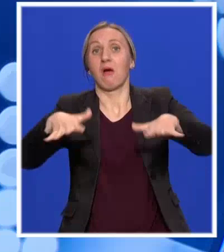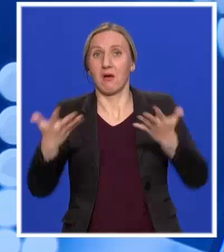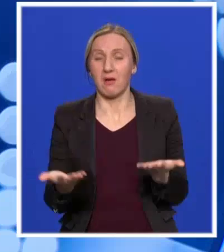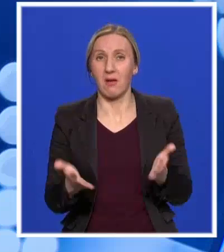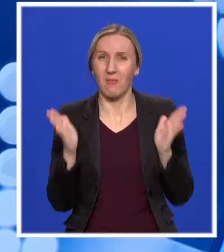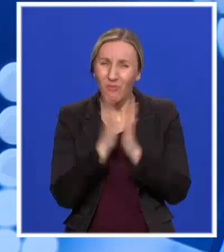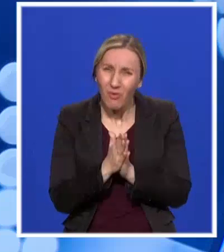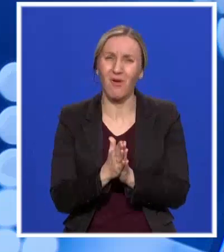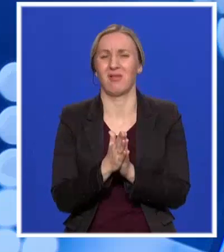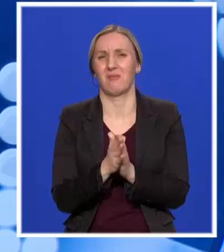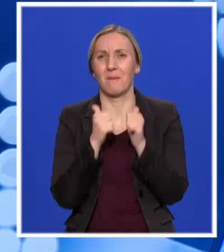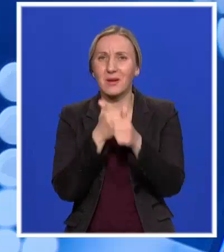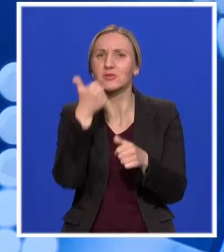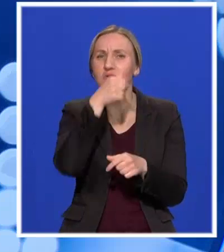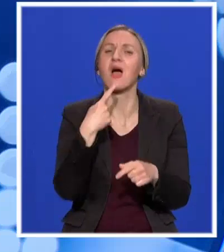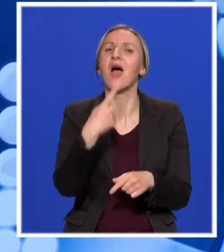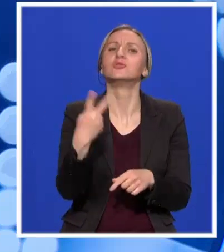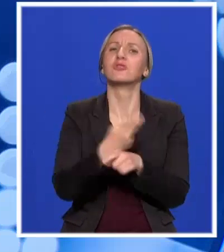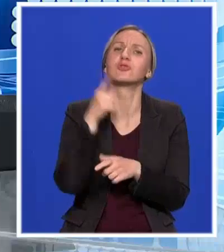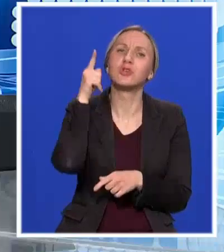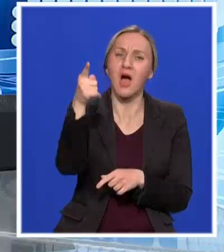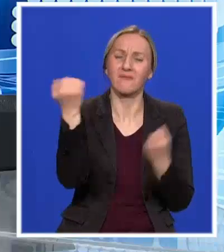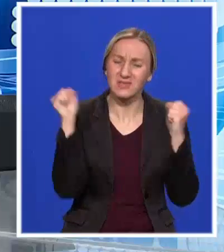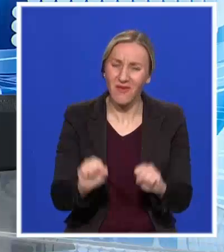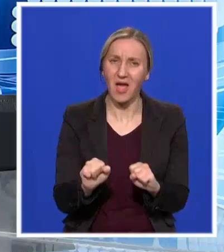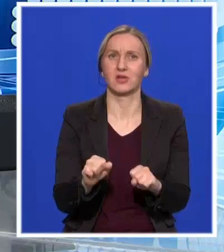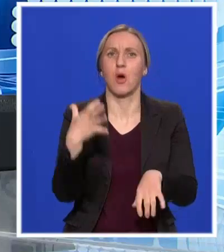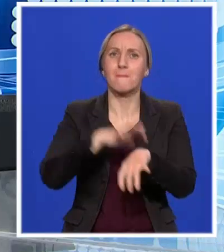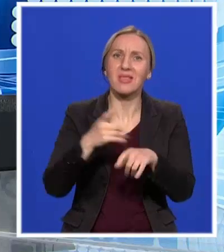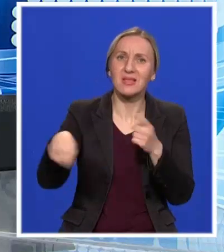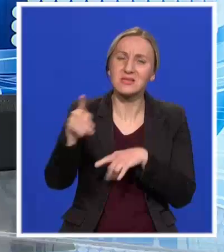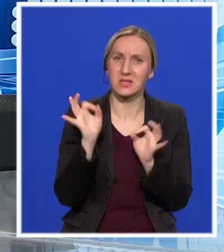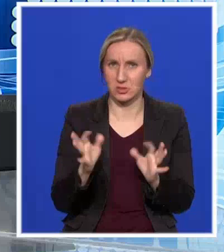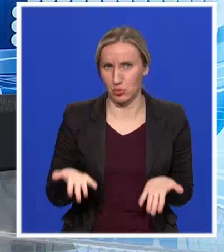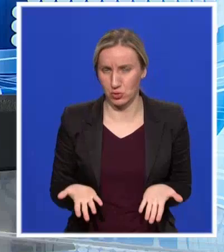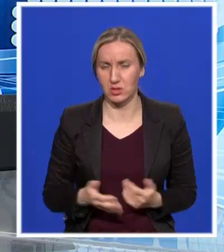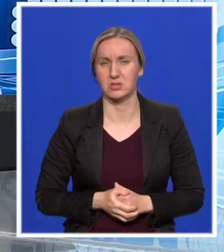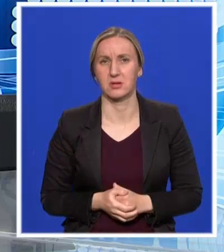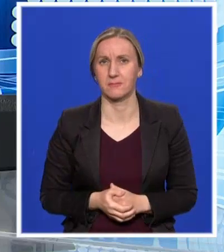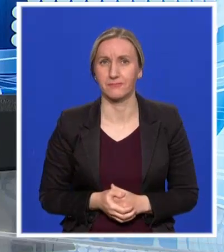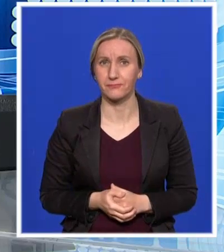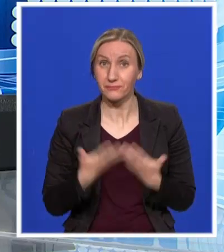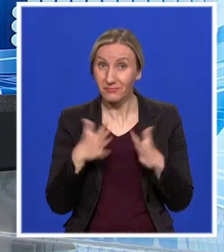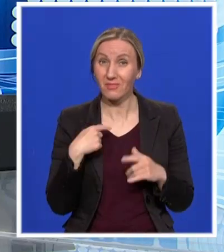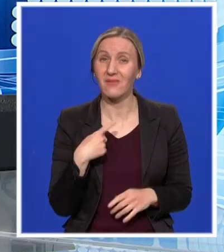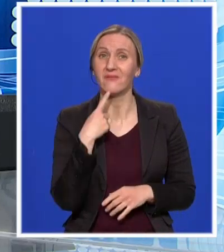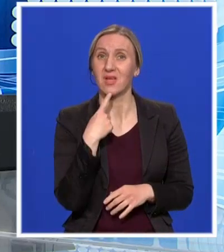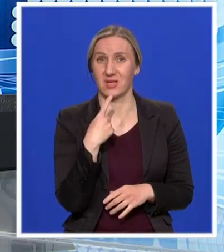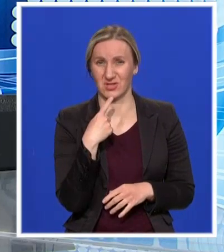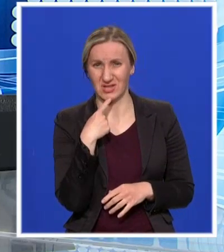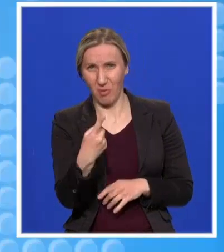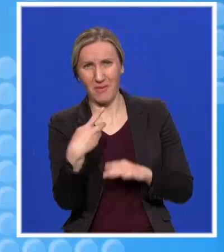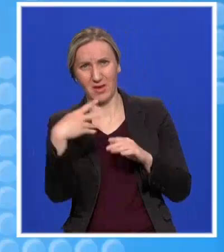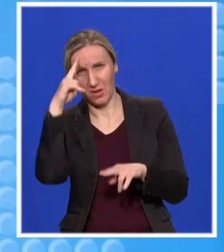da prate ono što kažu državni organi, medicinski stručnjaci i da su to mere koje treba da poštuju. Kad već pominjete mere, čuli smo